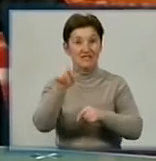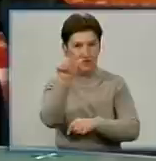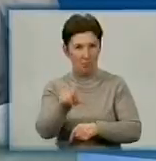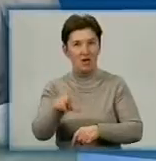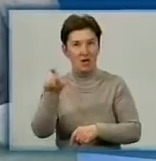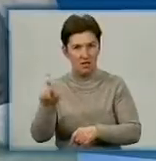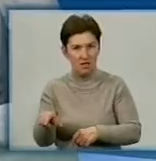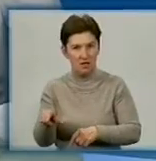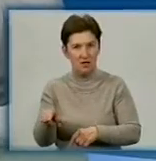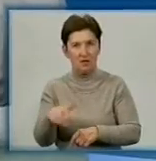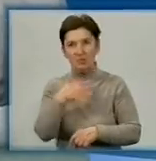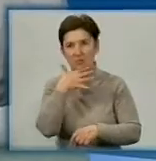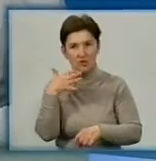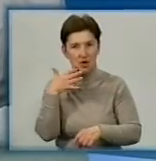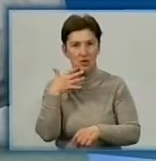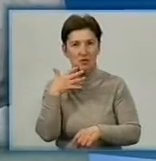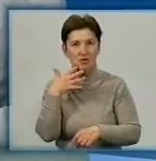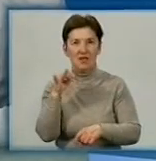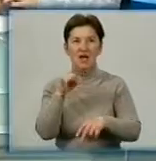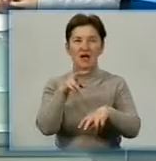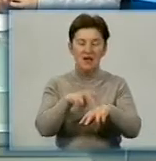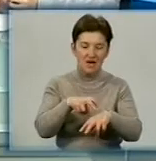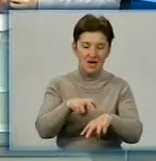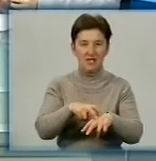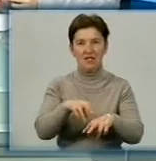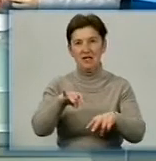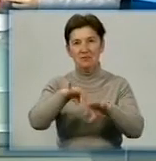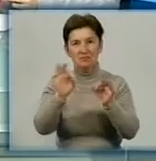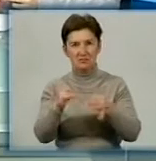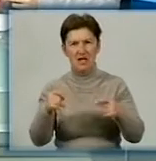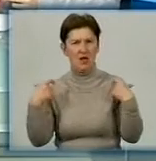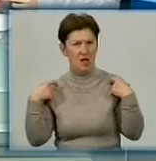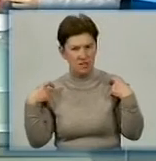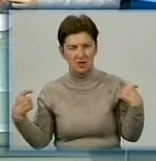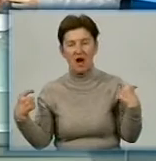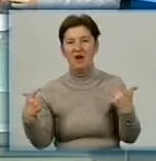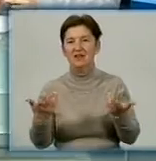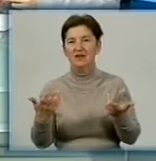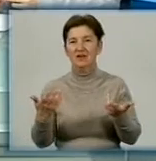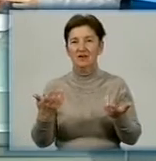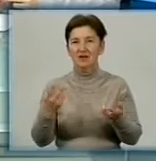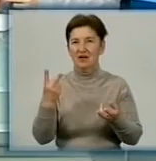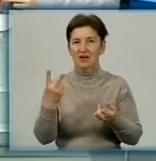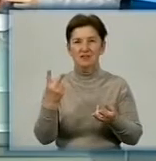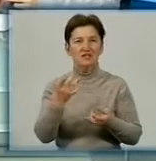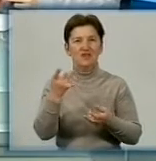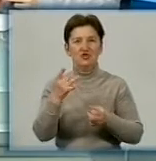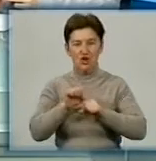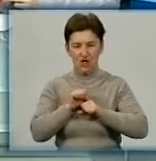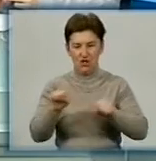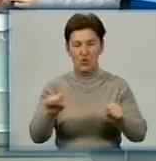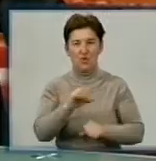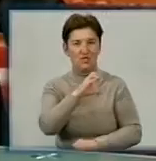їх чимало? Це і лікарі, і мистецтво, і генерали, і двічі герої Радянського Союзу,